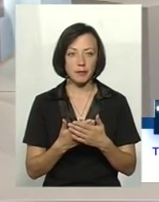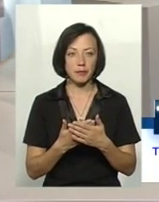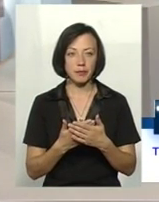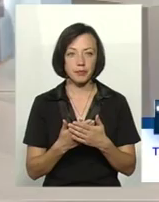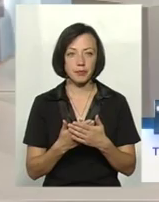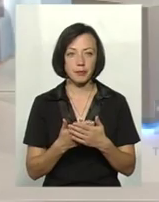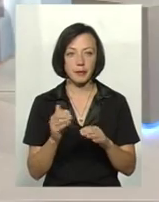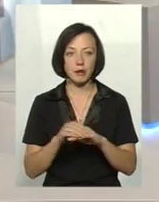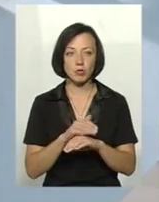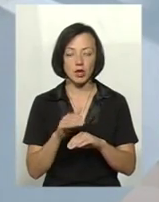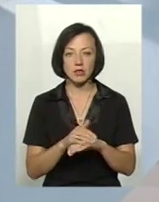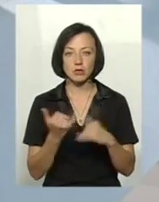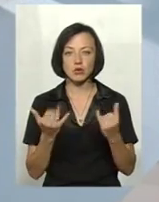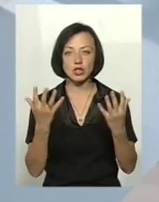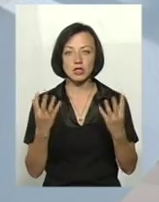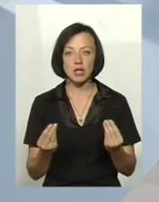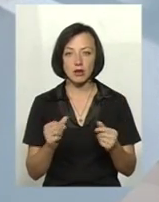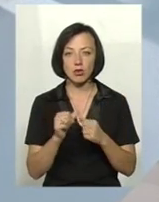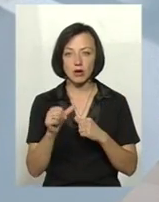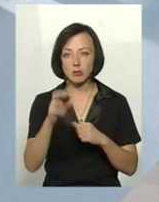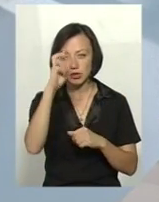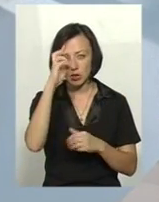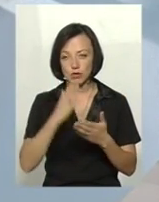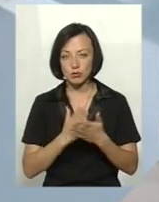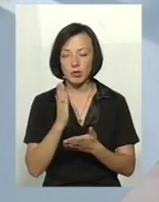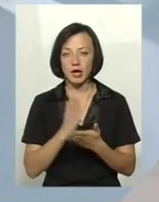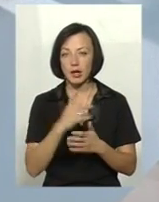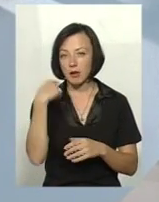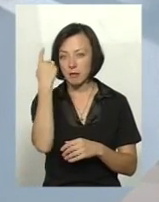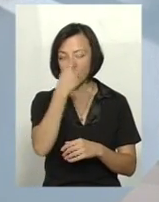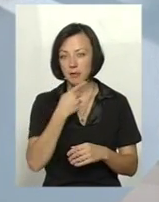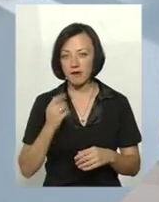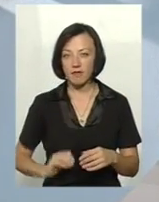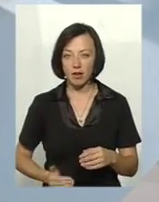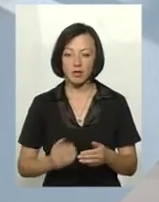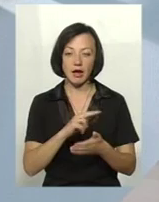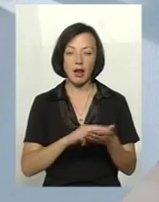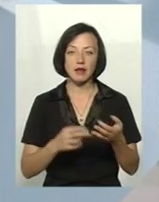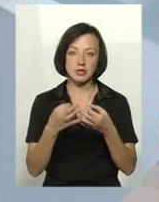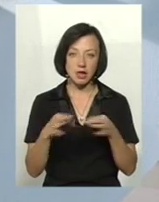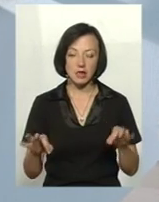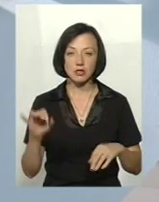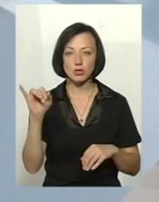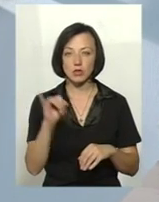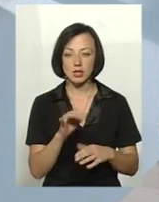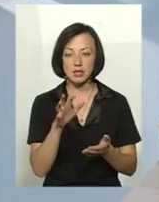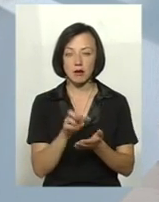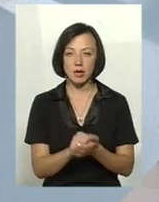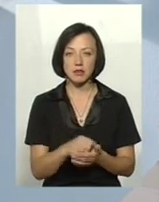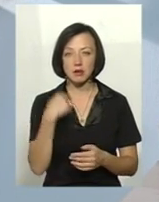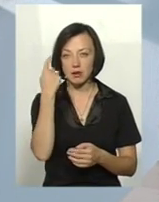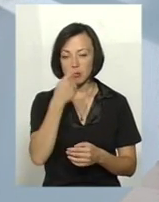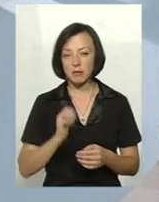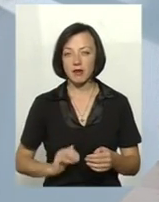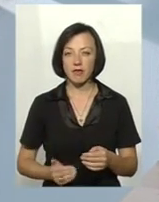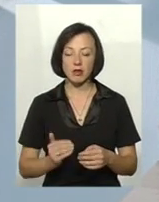пункті, будь ласка, на сьогоднішній день, окрім державної служби, є приватна. Може людина взяти ліцензію і займатися приватною